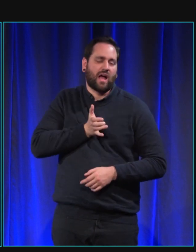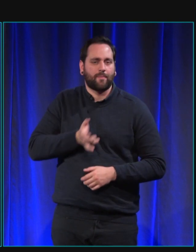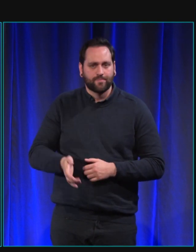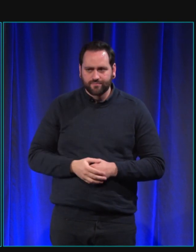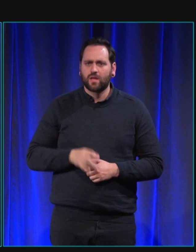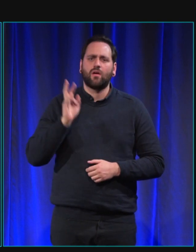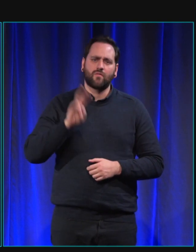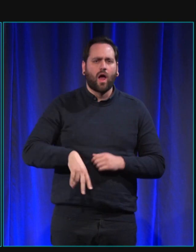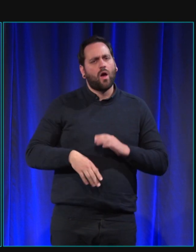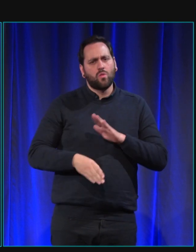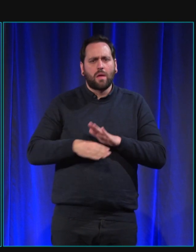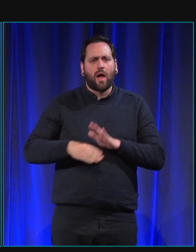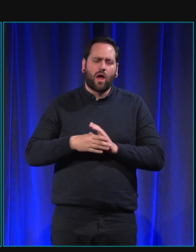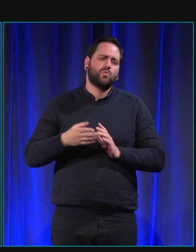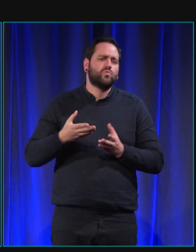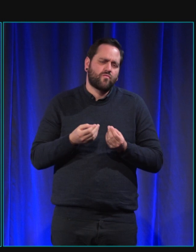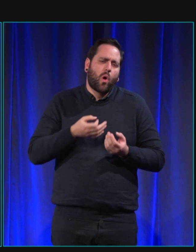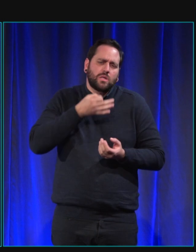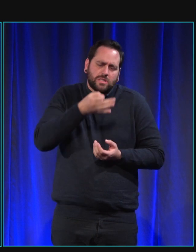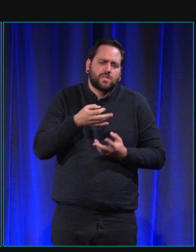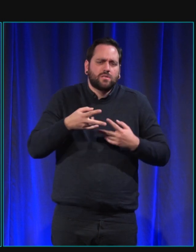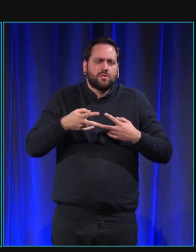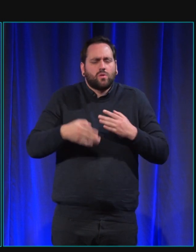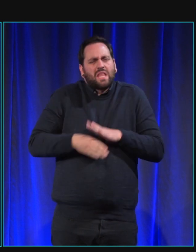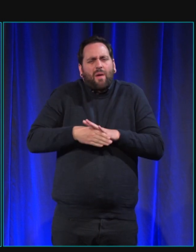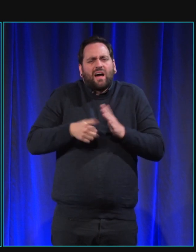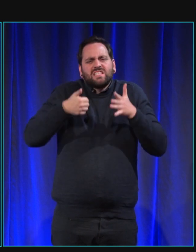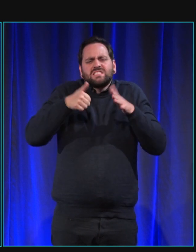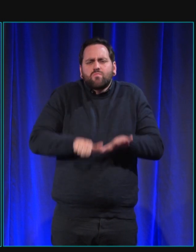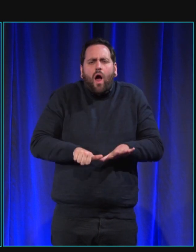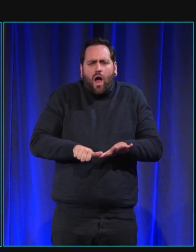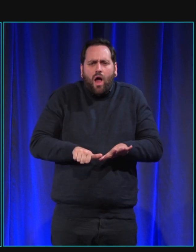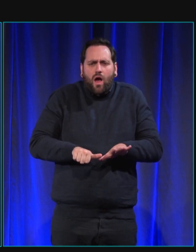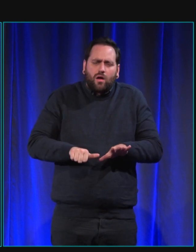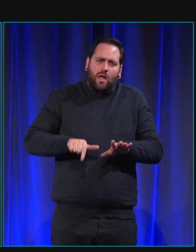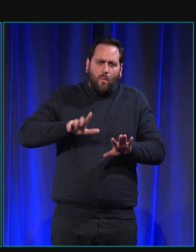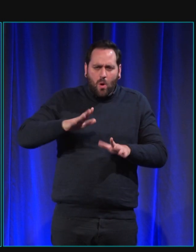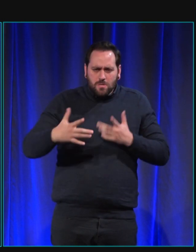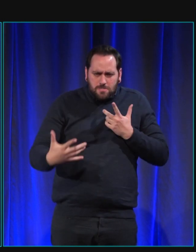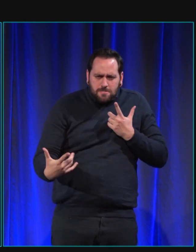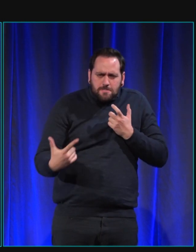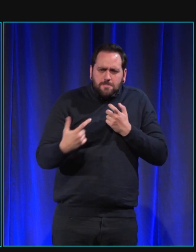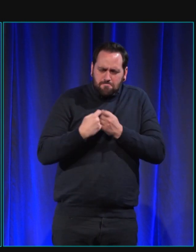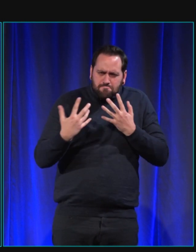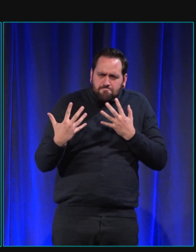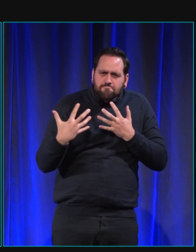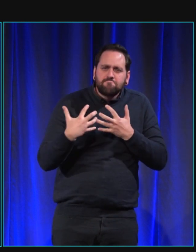'il faut à peu près six mois de vie commune pour vraiment se comprendre,